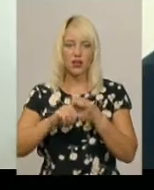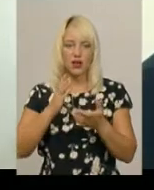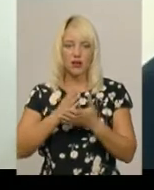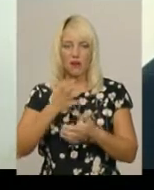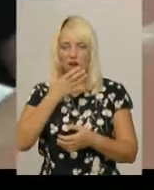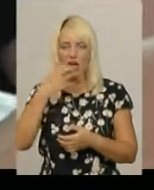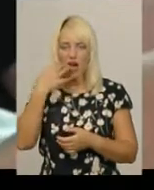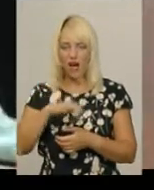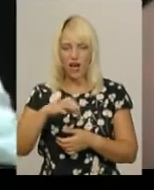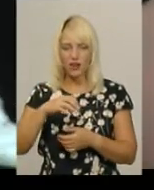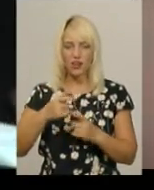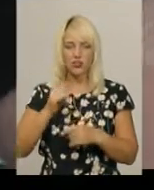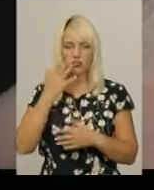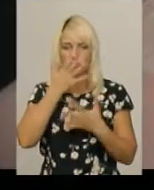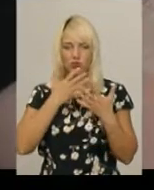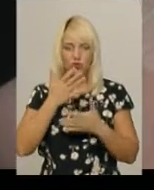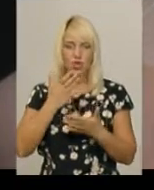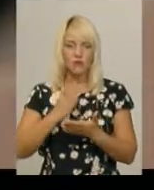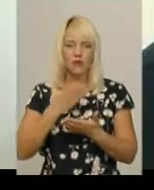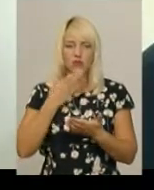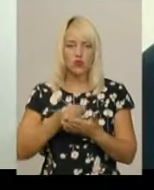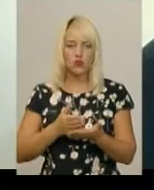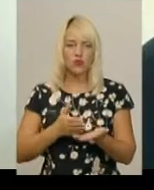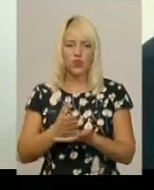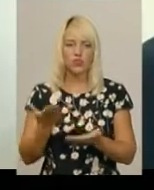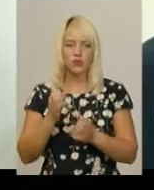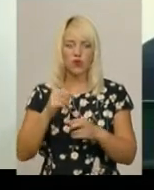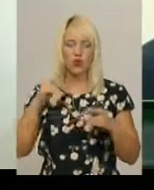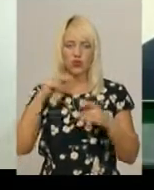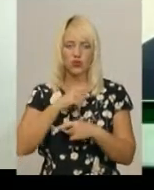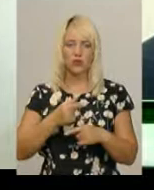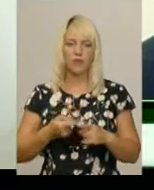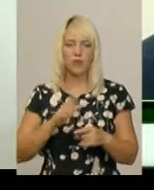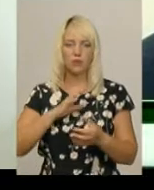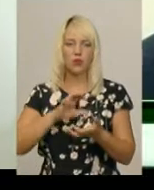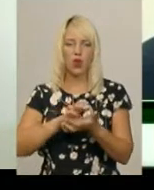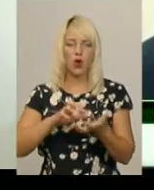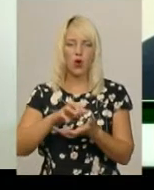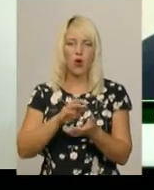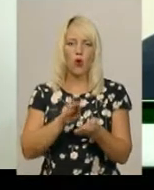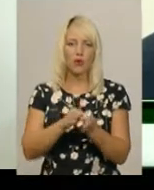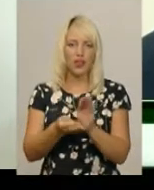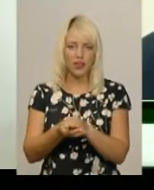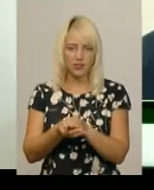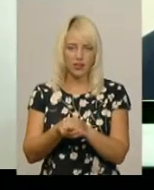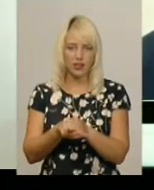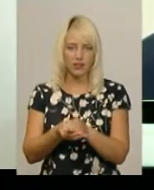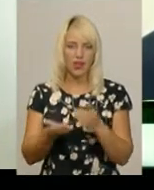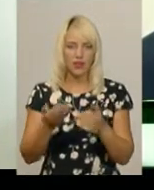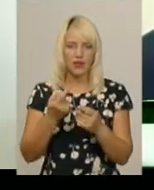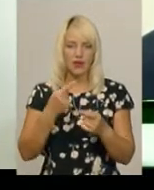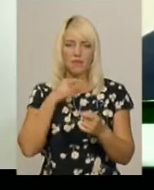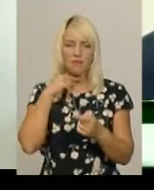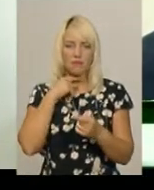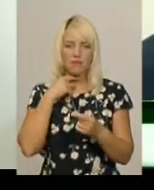та нудоту, і має свою версію, чим могла утруїтися. Ще нашу підозру виклила котлета, в якої було не таке м